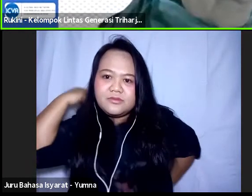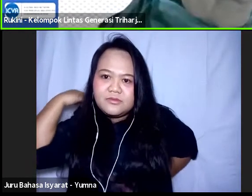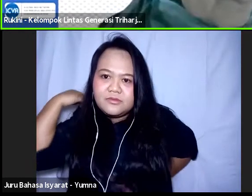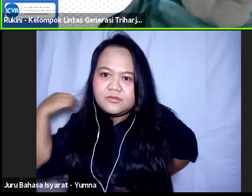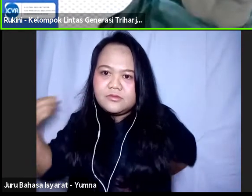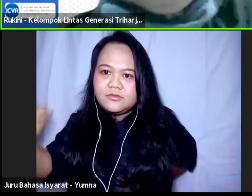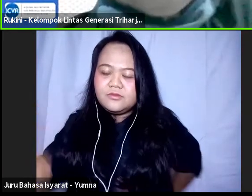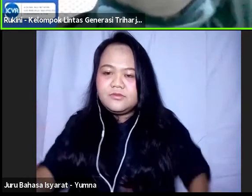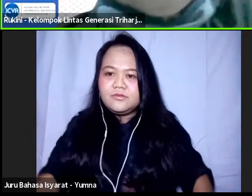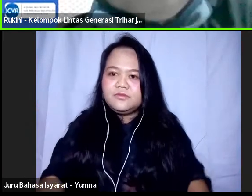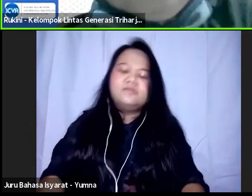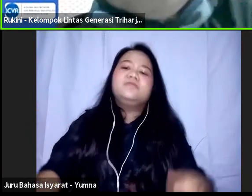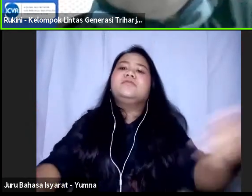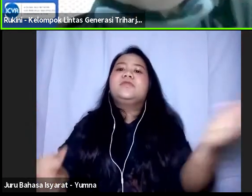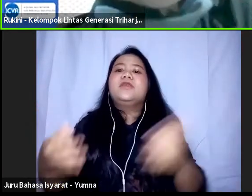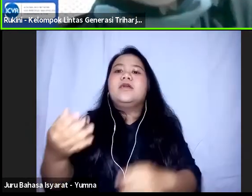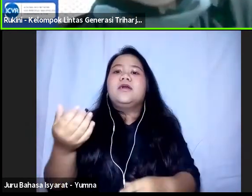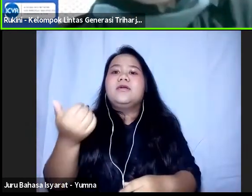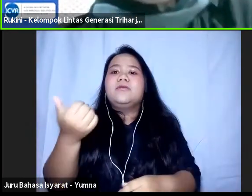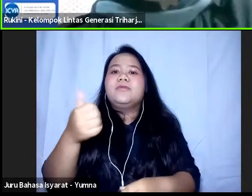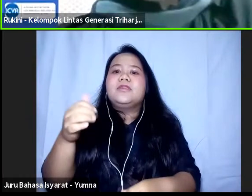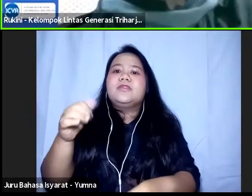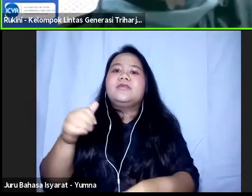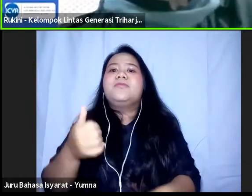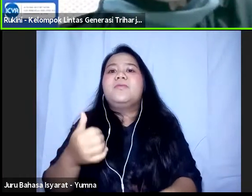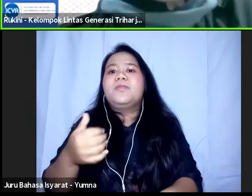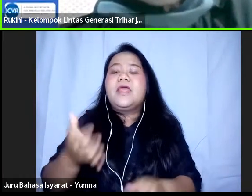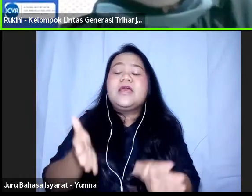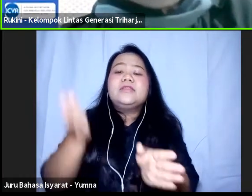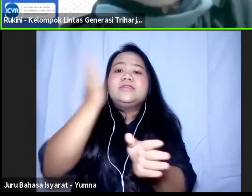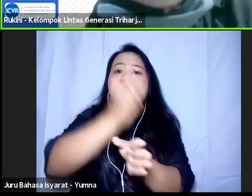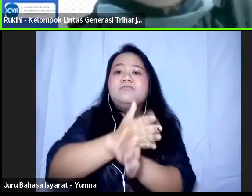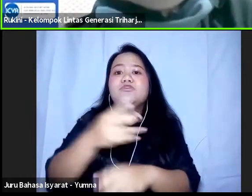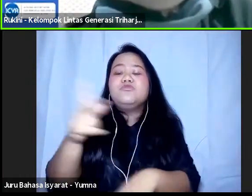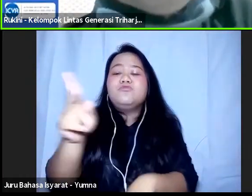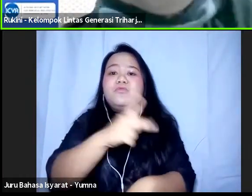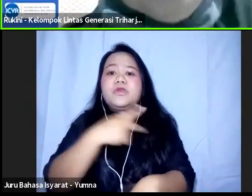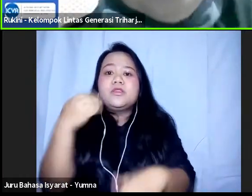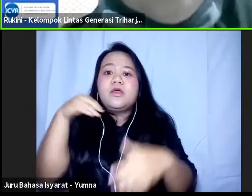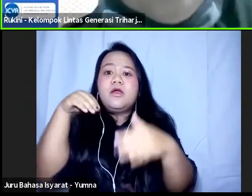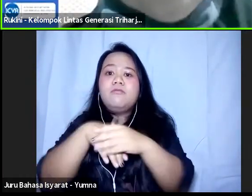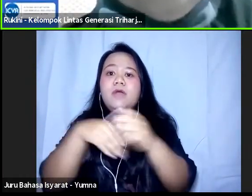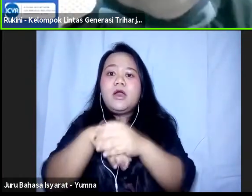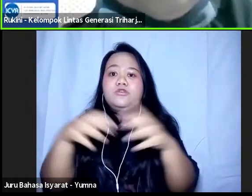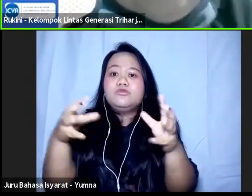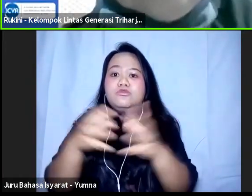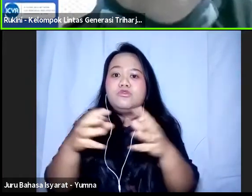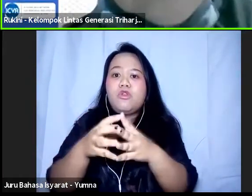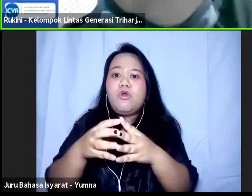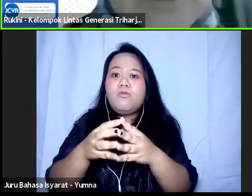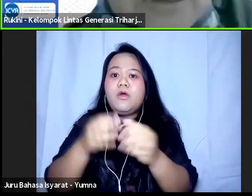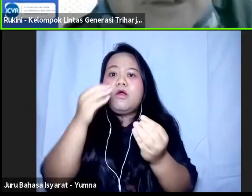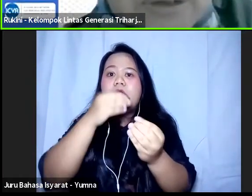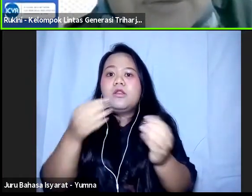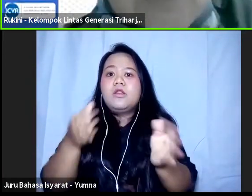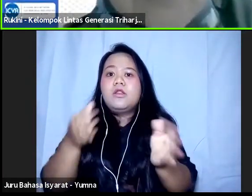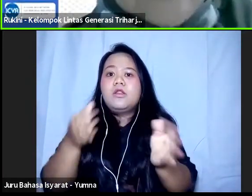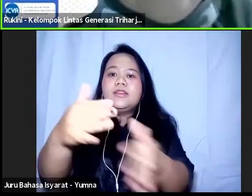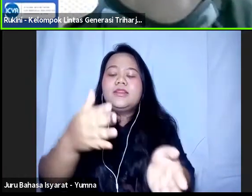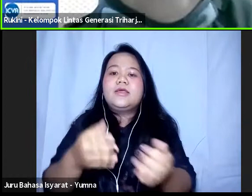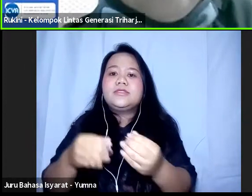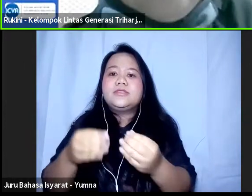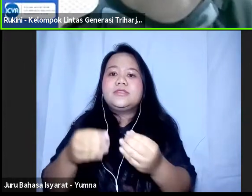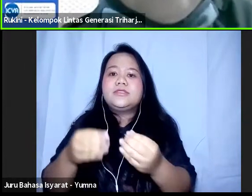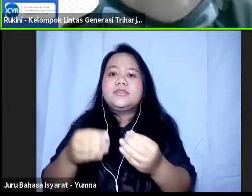Yang bisa Ibu kita Sebetulnya sebelum kita masuk dalam kelompok lintas generasi sudah